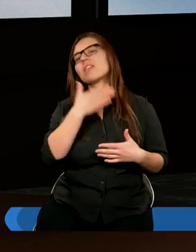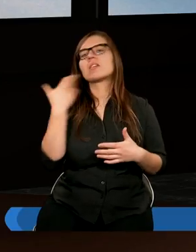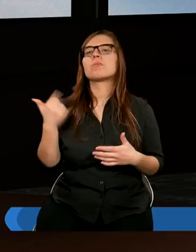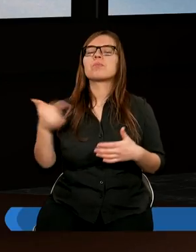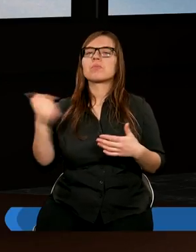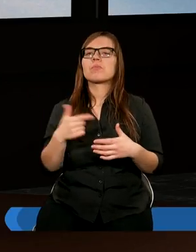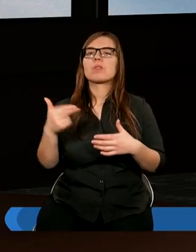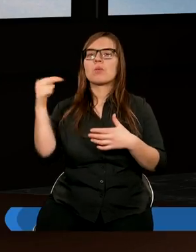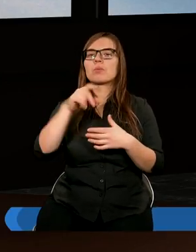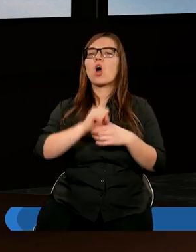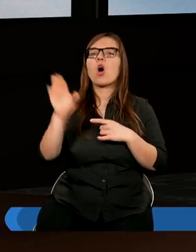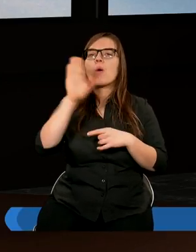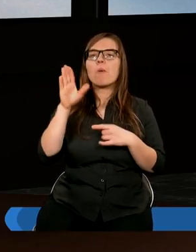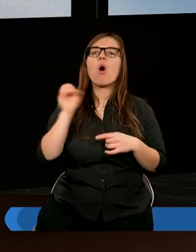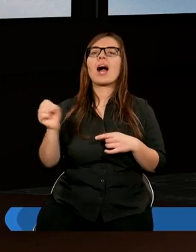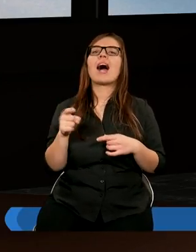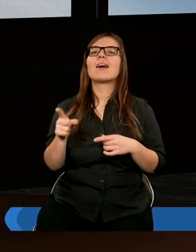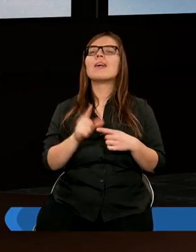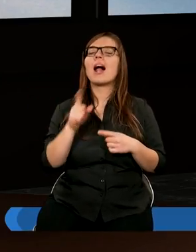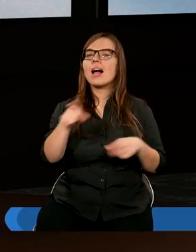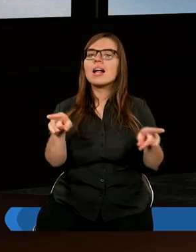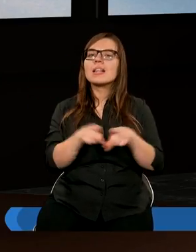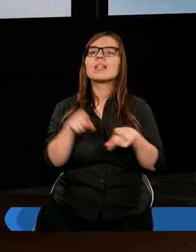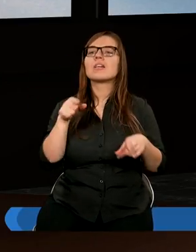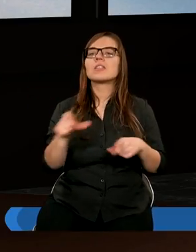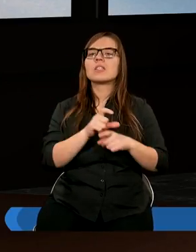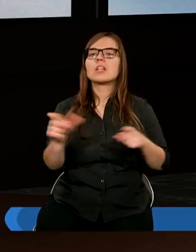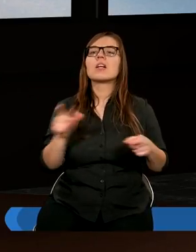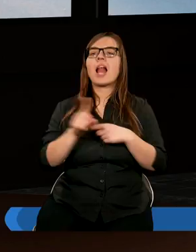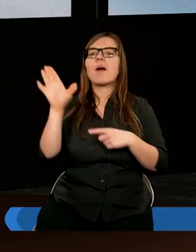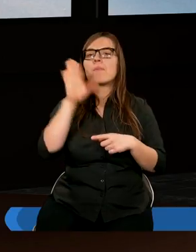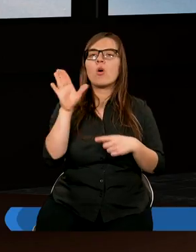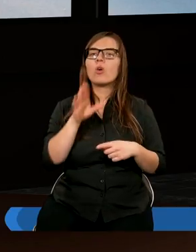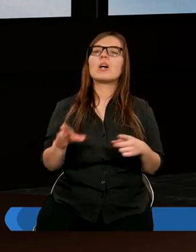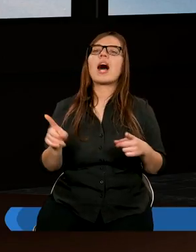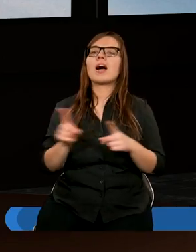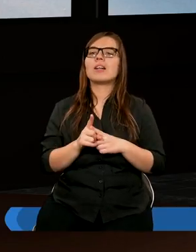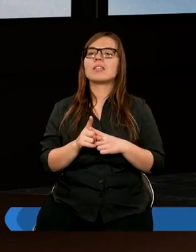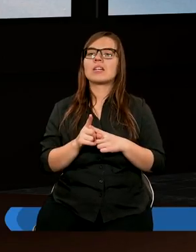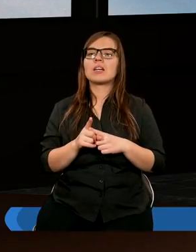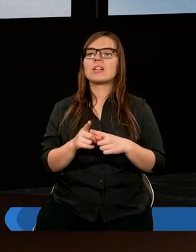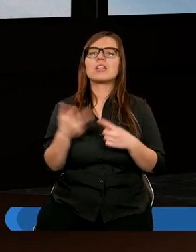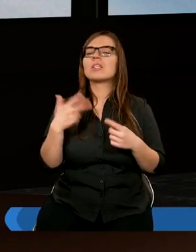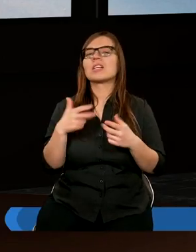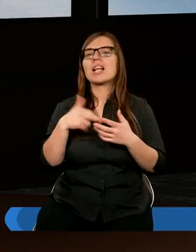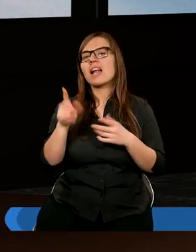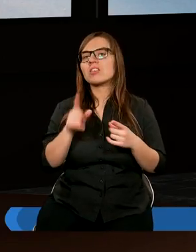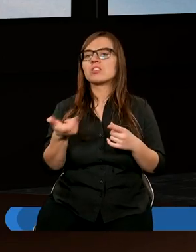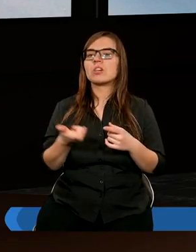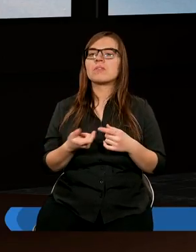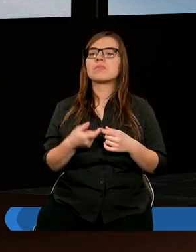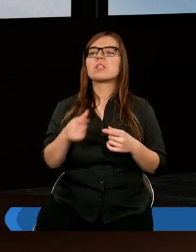To musi przyjść od Pana Boga, ale bez tego czasu dla Pana Boga to też tego nie będzie.